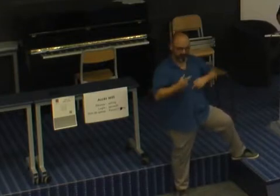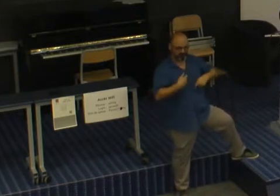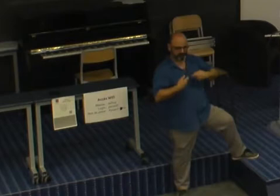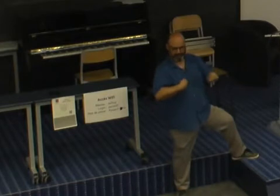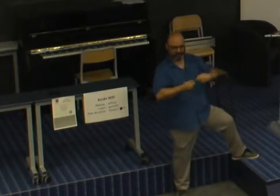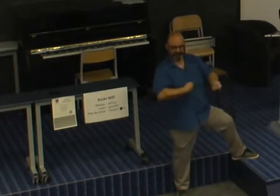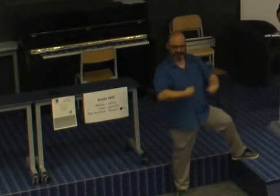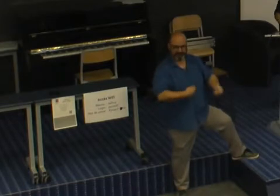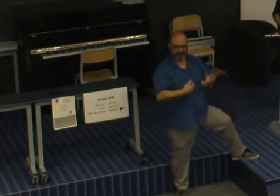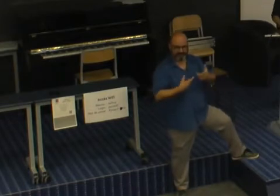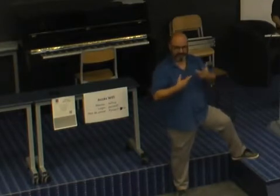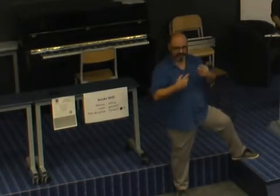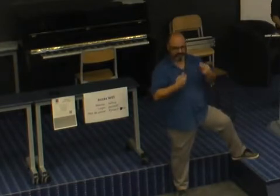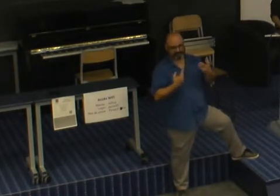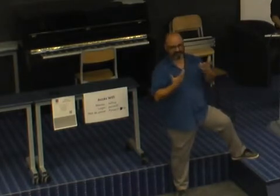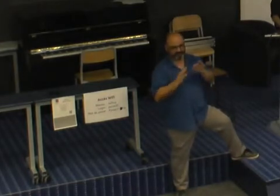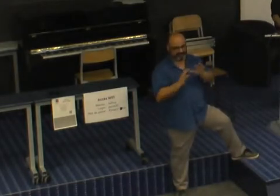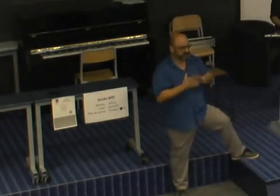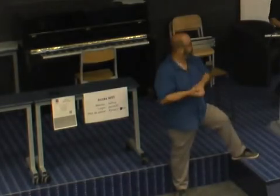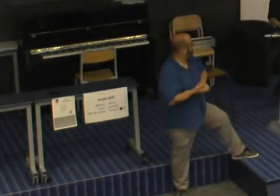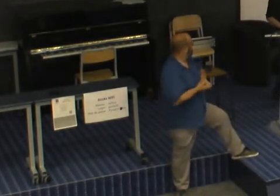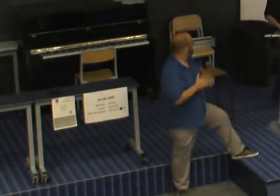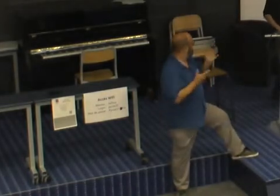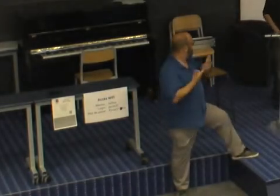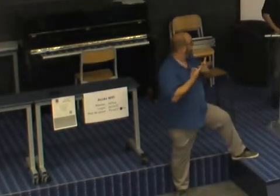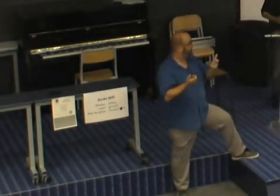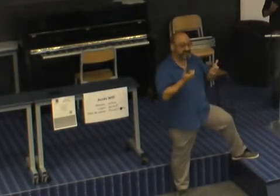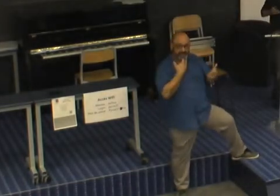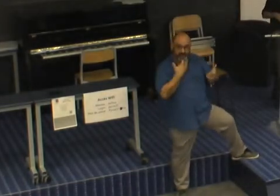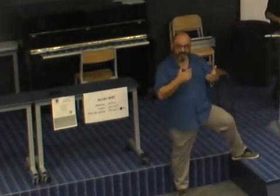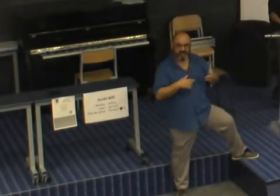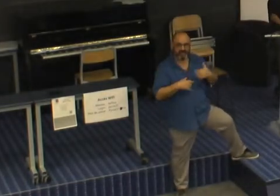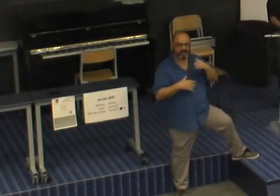Donc voilà. Donc la diversité c'est quoi ? Donc déjà on va poser un peu le cadre.